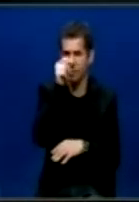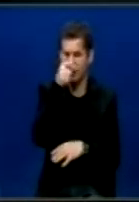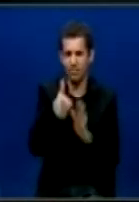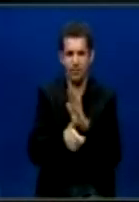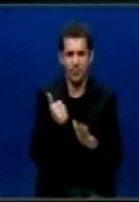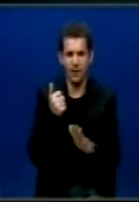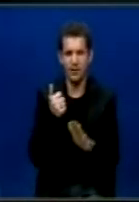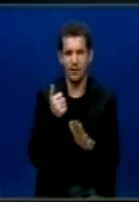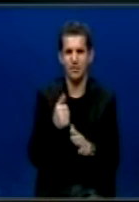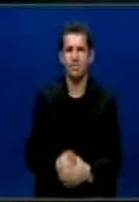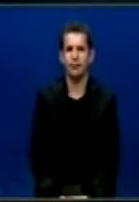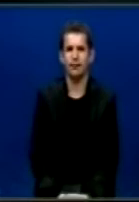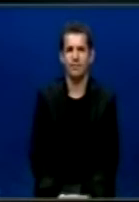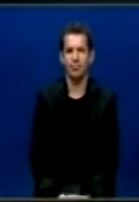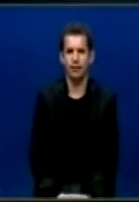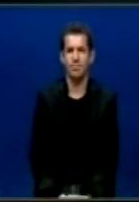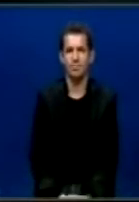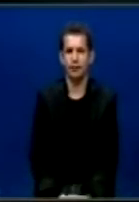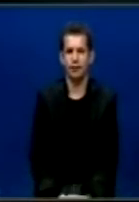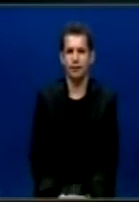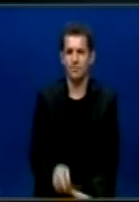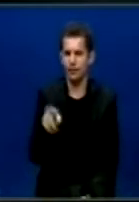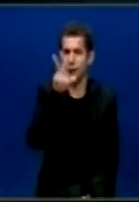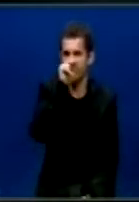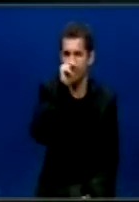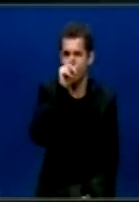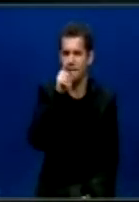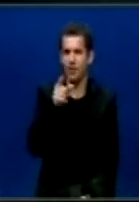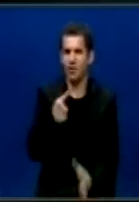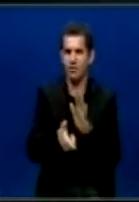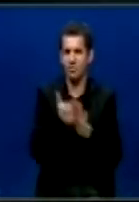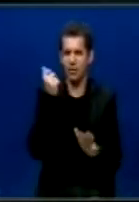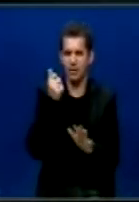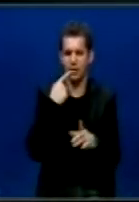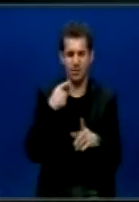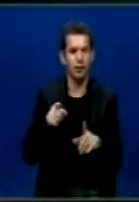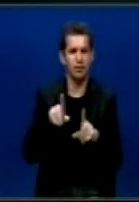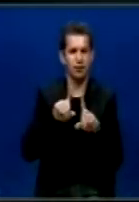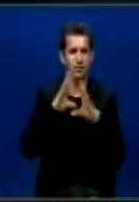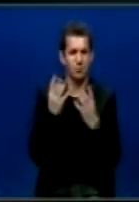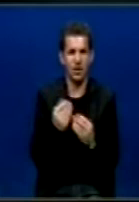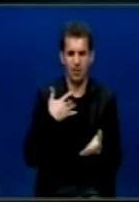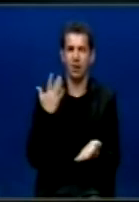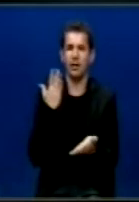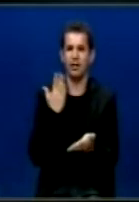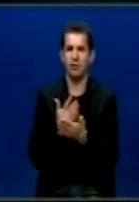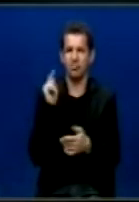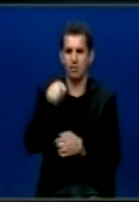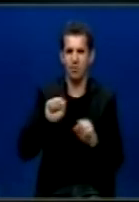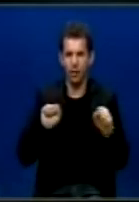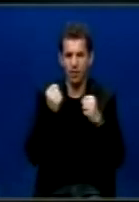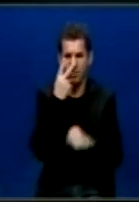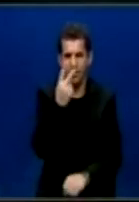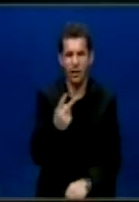vrasje në Kosovë, policët të cilët derdhen plumba si të marrë ndaj protestuazve, kam qenë vetë prezent dhe i kam parë,